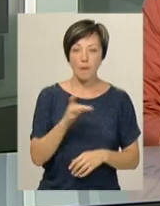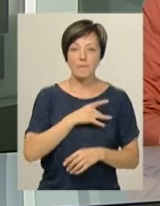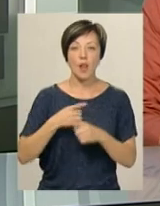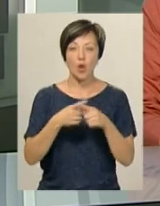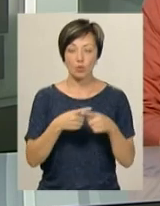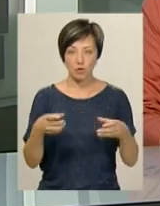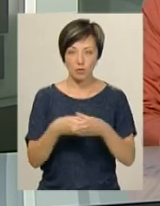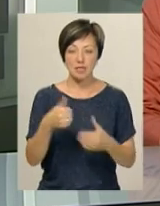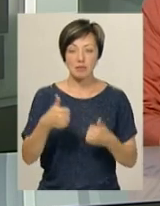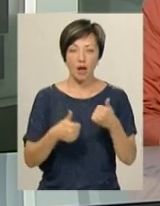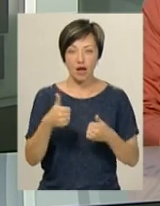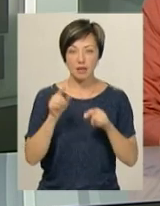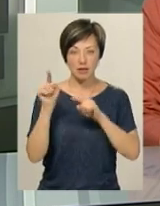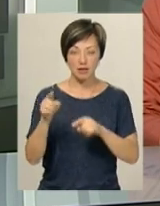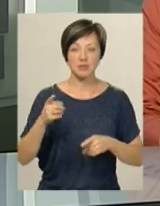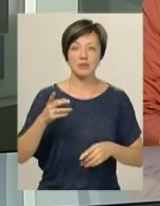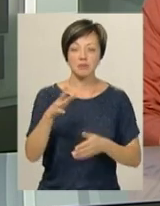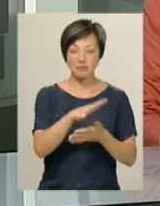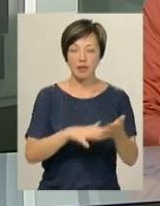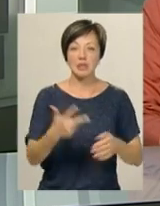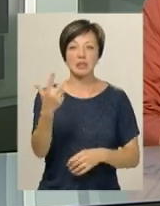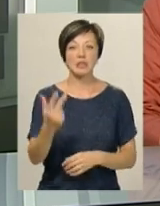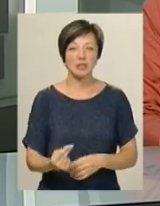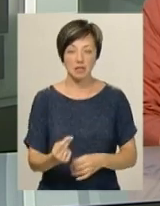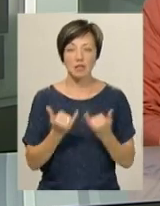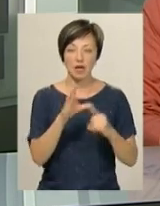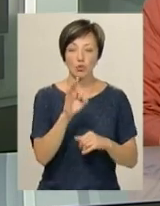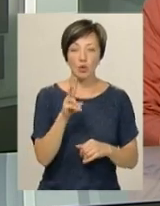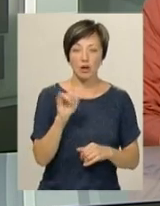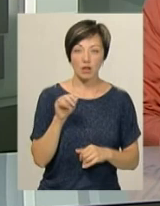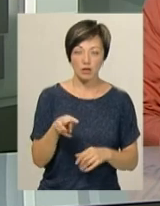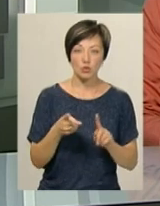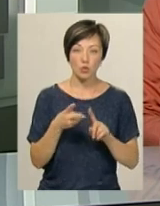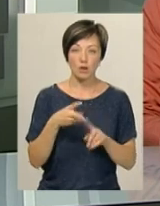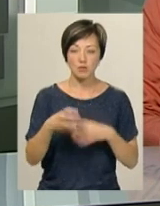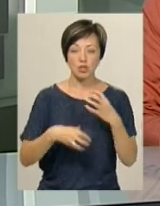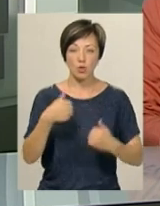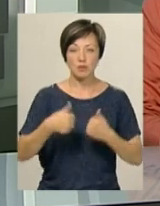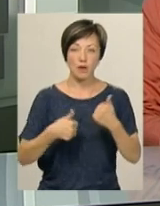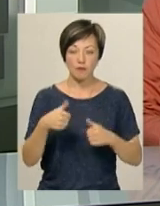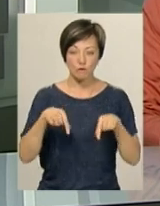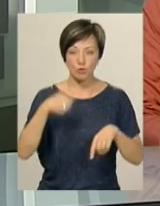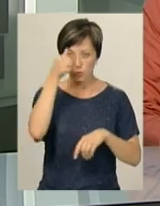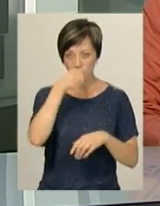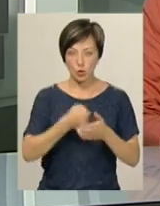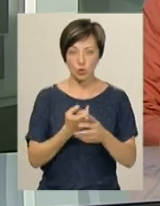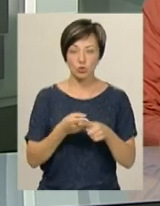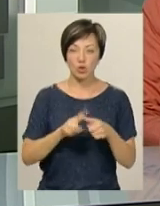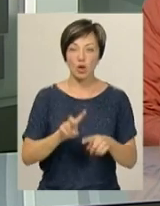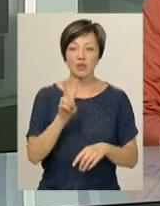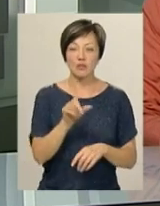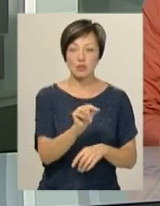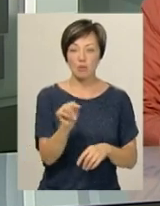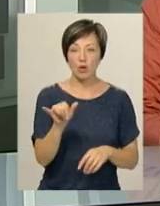«Бече». Змагання в «Гомелі» триватимуть три дні. Нагадаю, для «Сокола» це буде другий міжнародний старт у цьому місяці. До цього він зіграв два